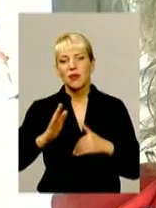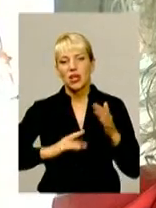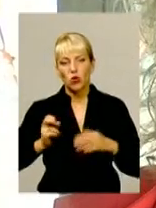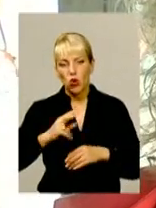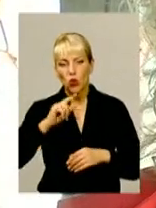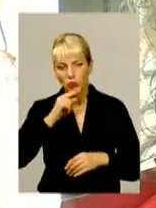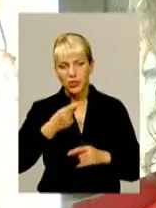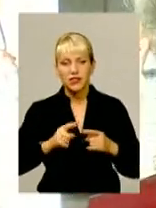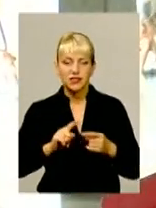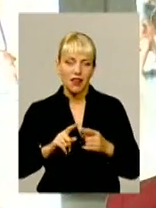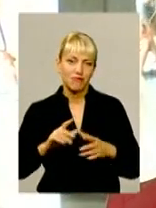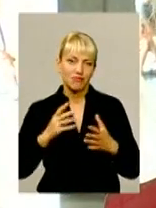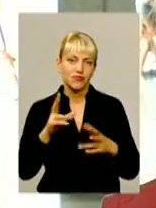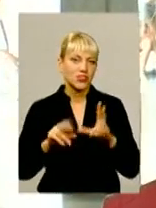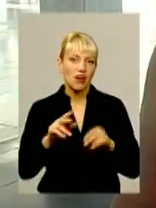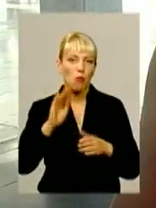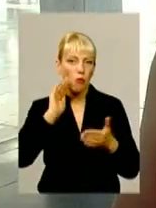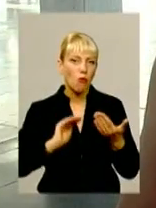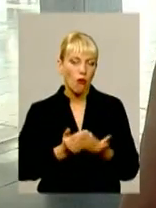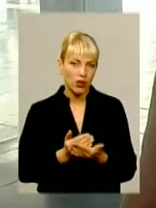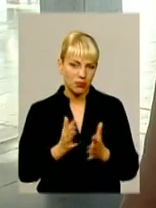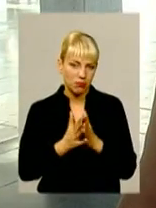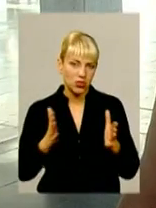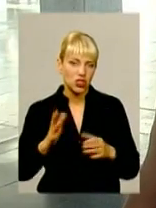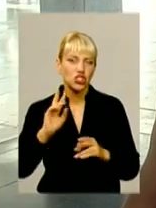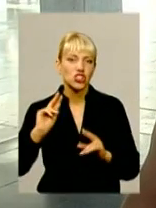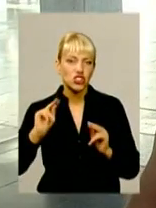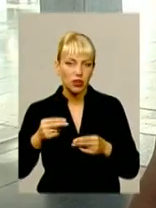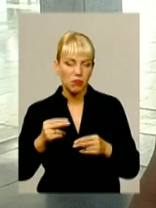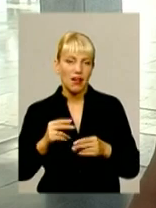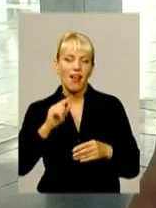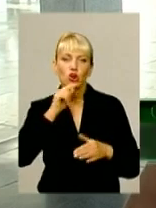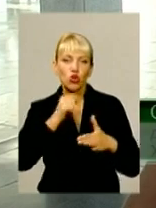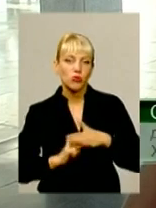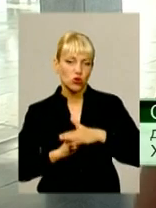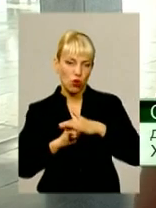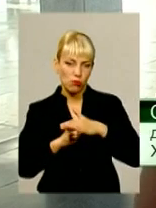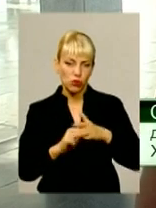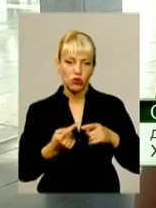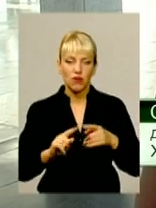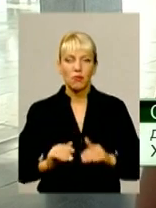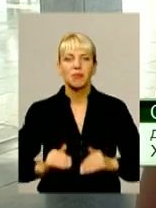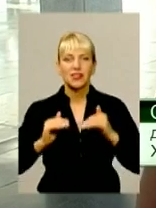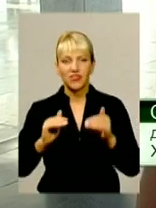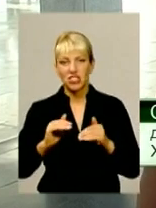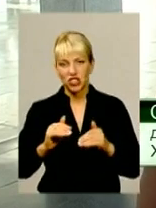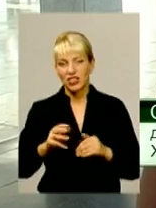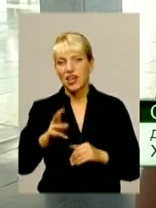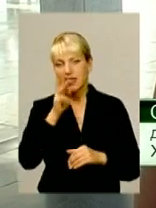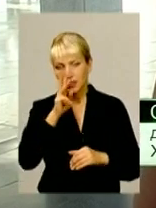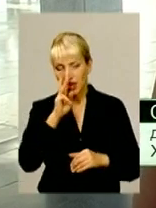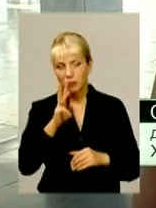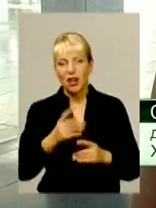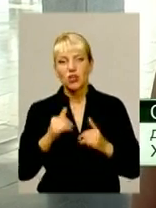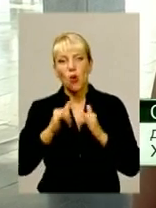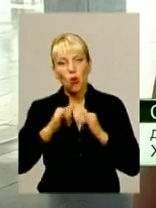політичне, аніж економічно обґрунтоване. Підвищення заробітної плати пенсії в економічно розвинених країнах є обґрунтованим тоді,